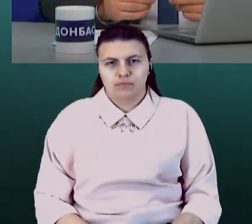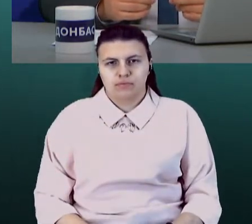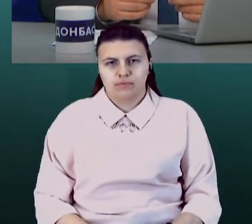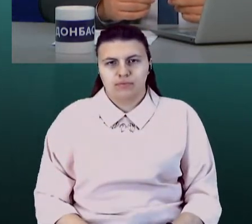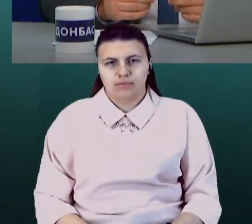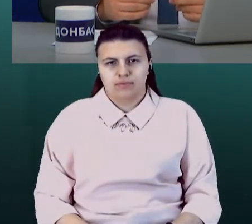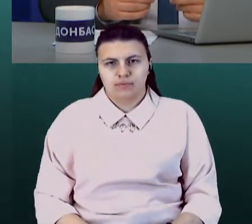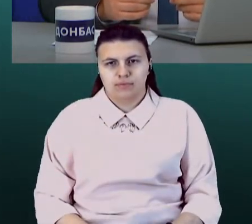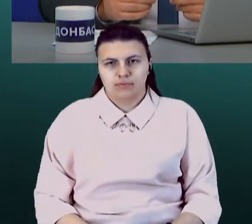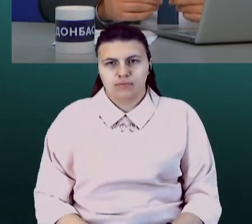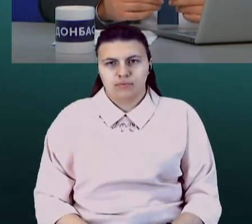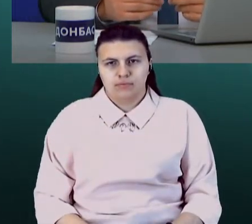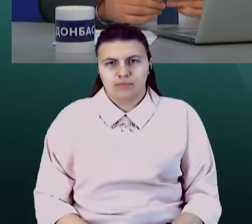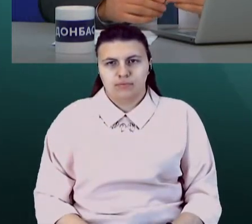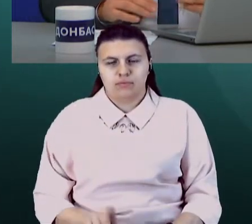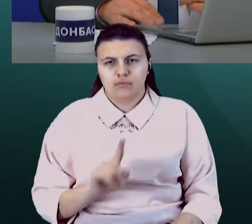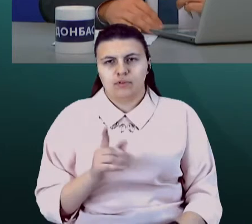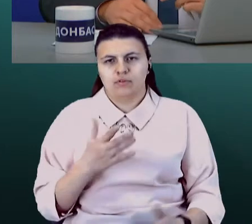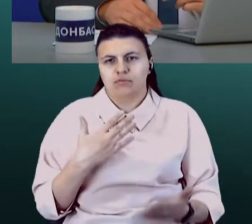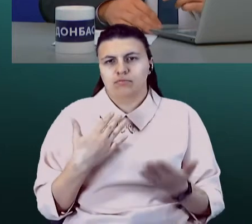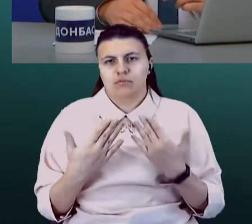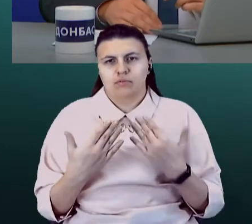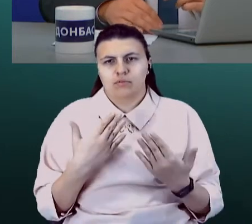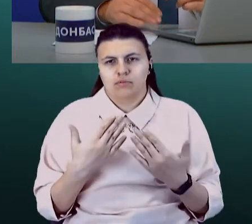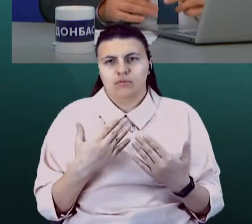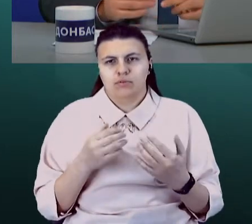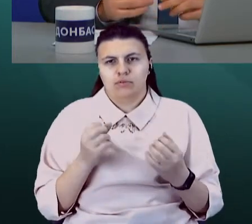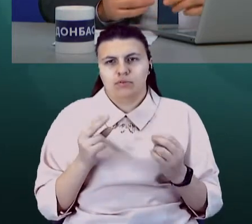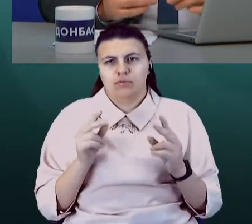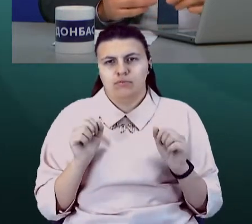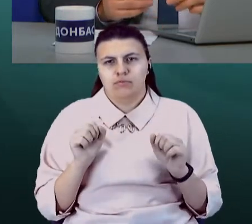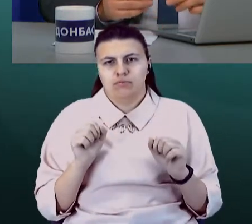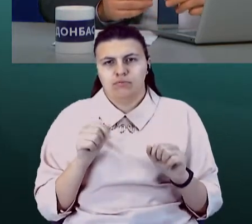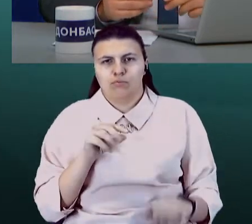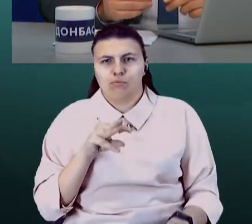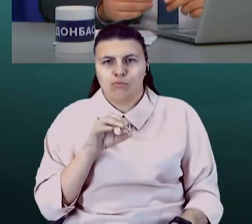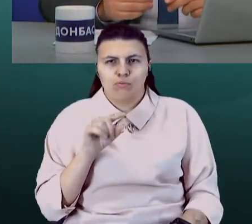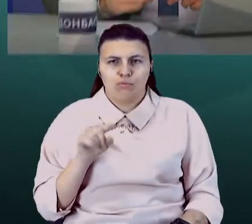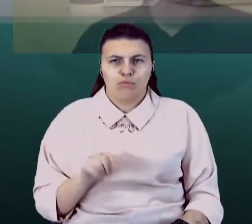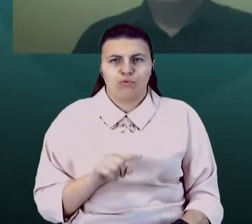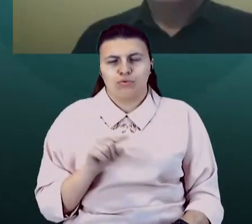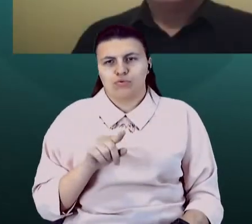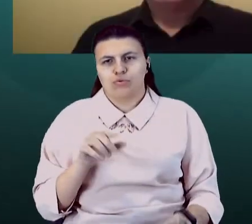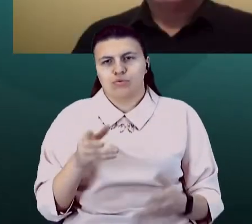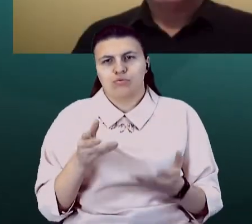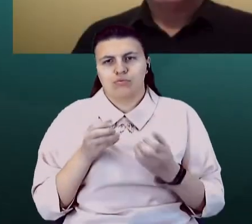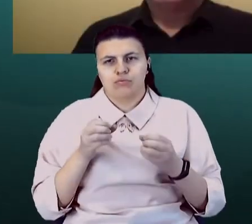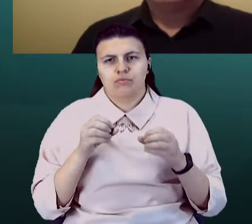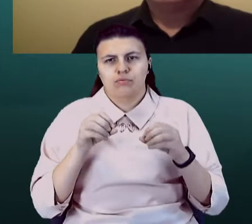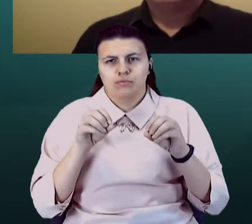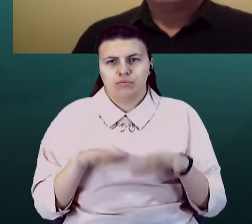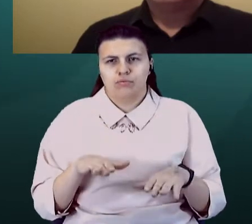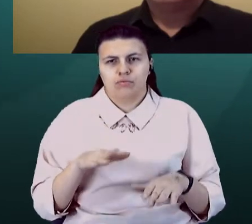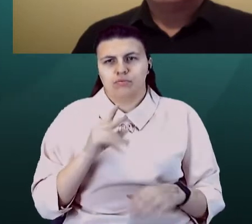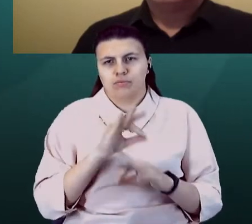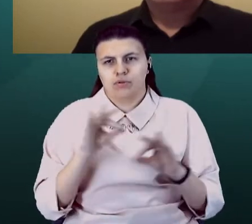Що касається, да, то, що говорить МОЗ, і, в принципі, з тих решень, які були прийняты, ми всі прекрасно виділи